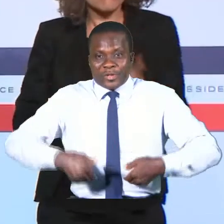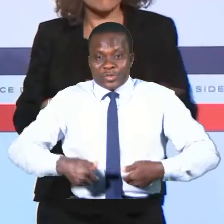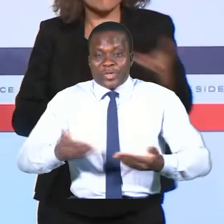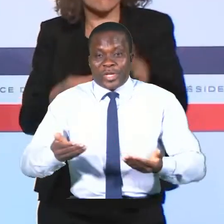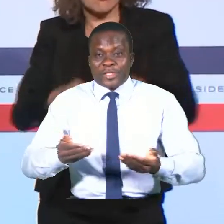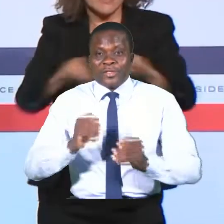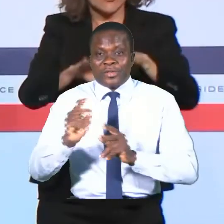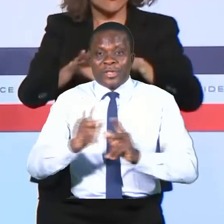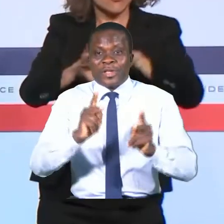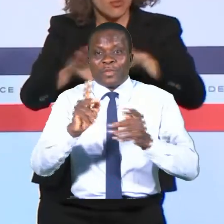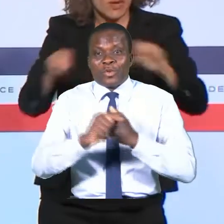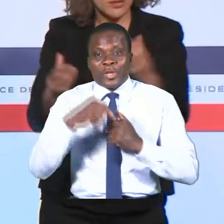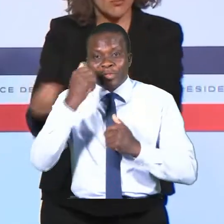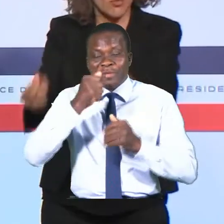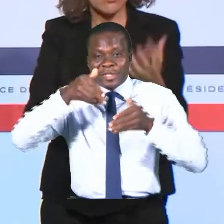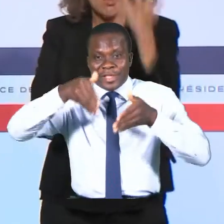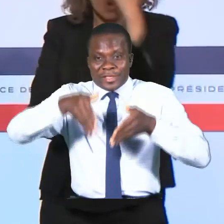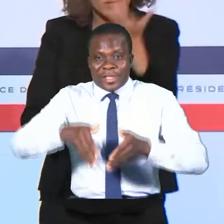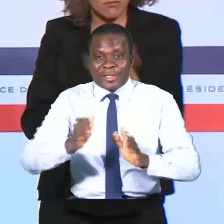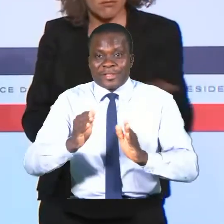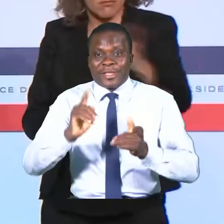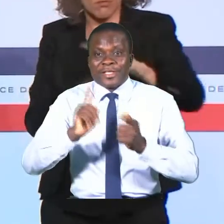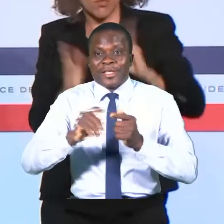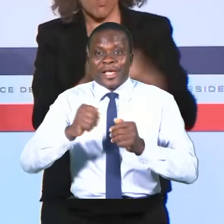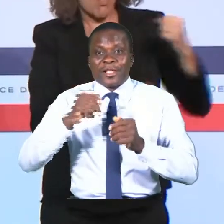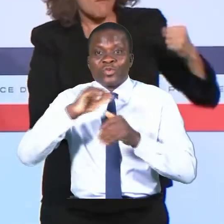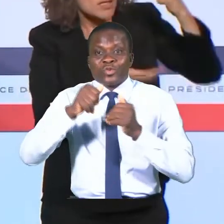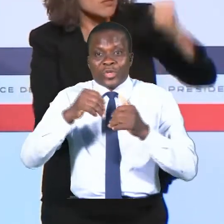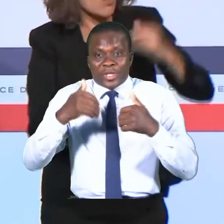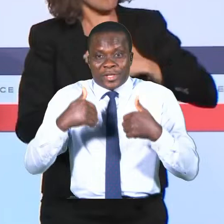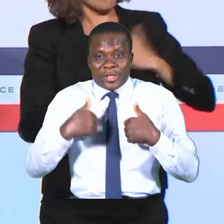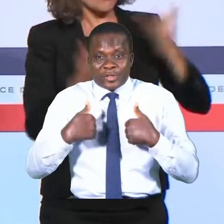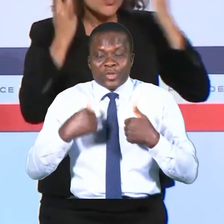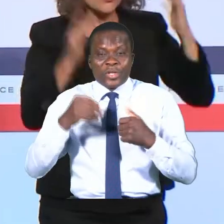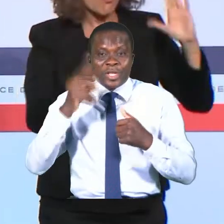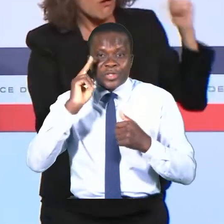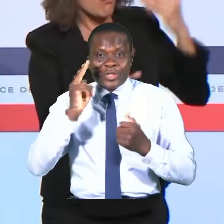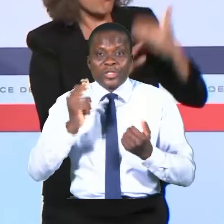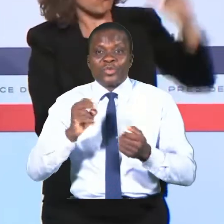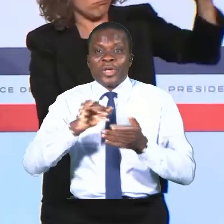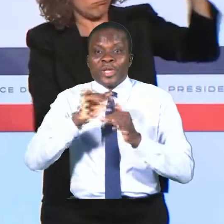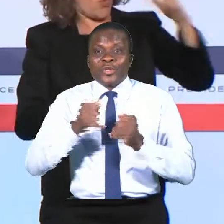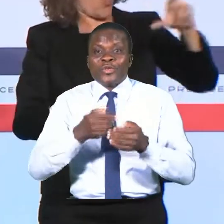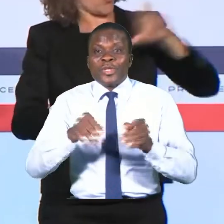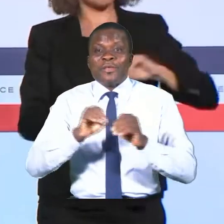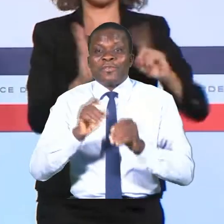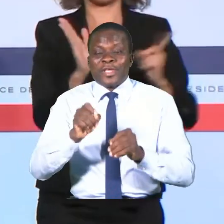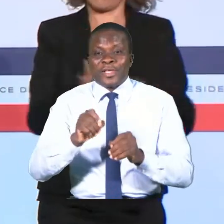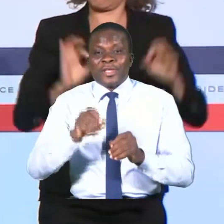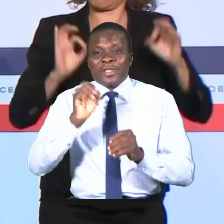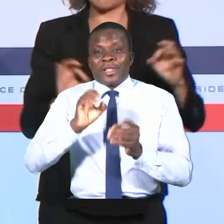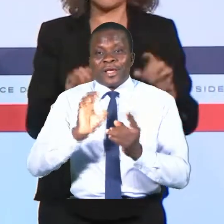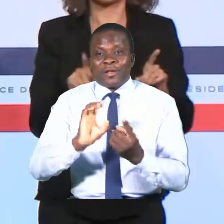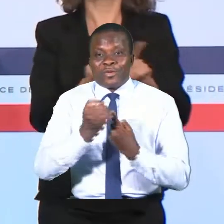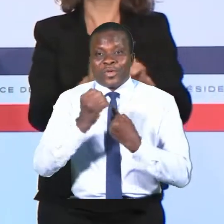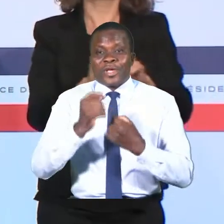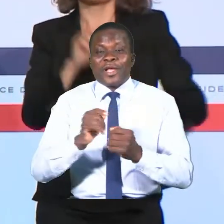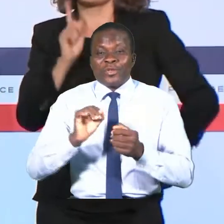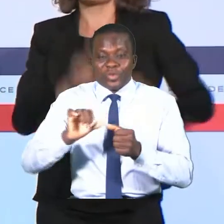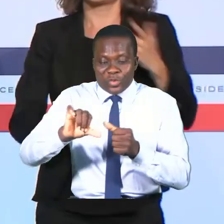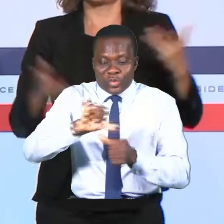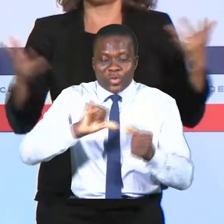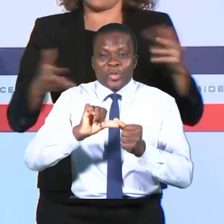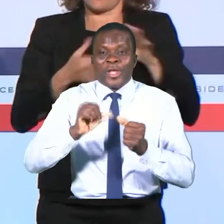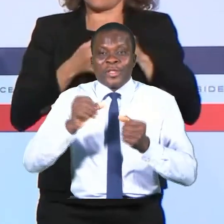population africaine, d'accéder à son patrimoine, à son histoire et aussi sur le fait que cela s'inscrit dans le cadre d'une coopération